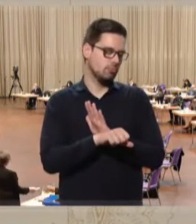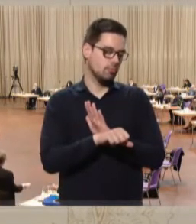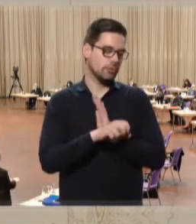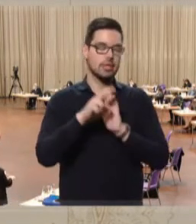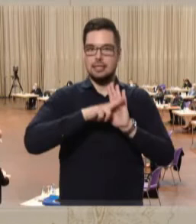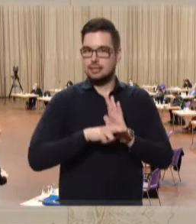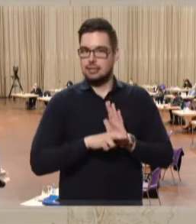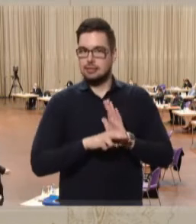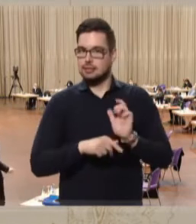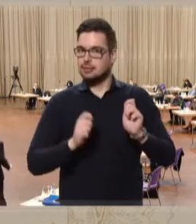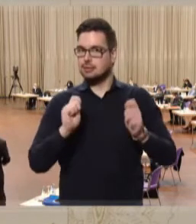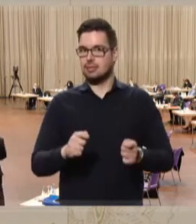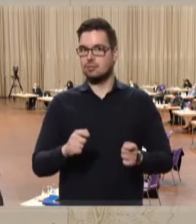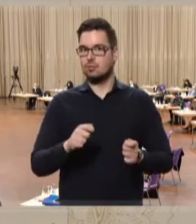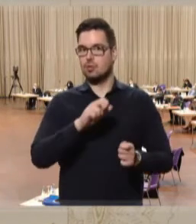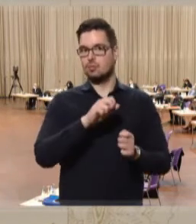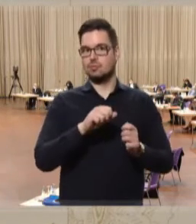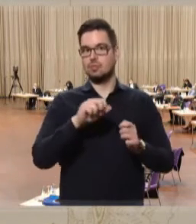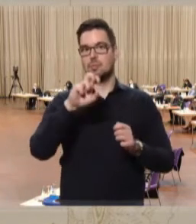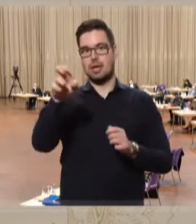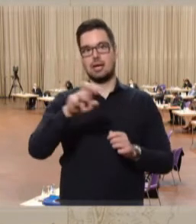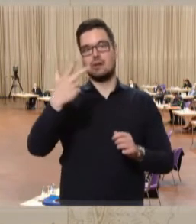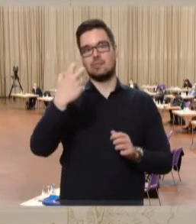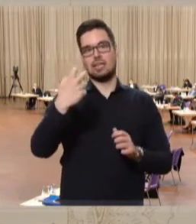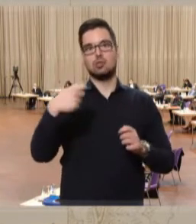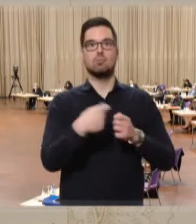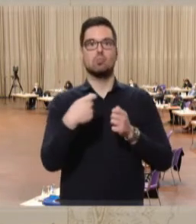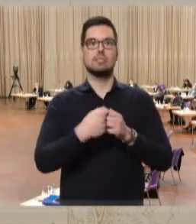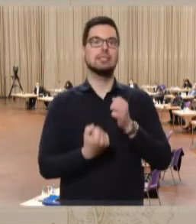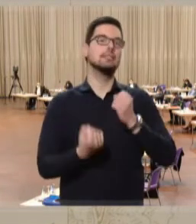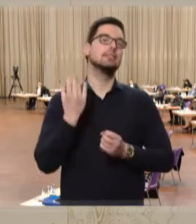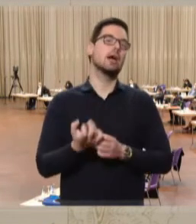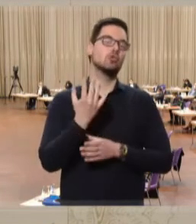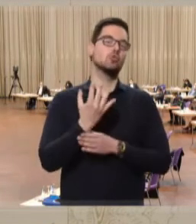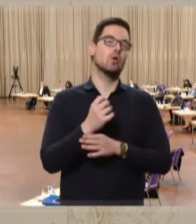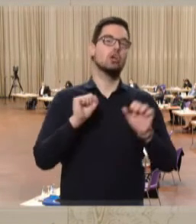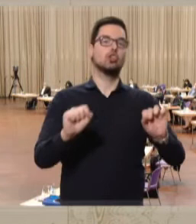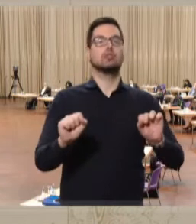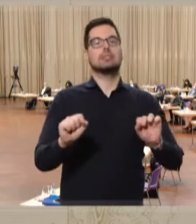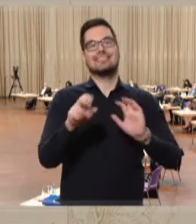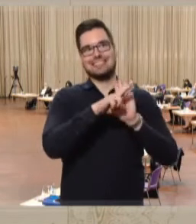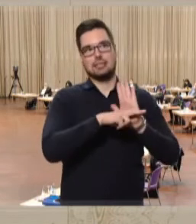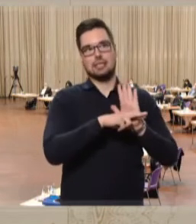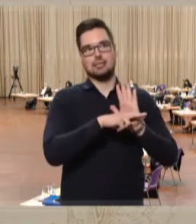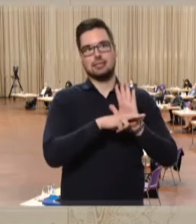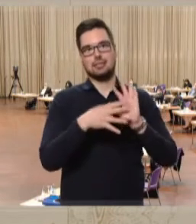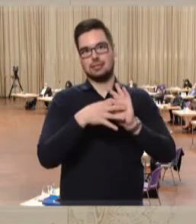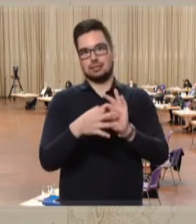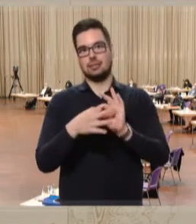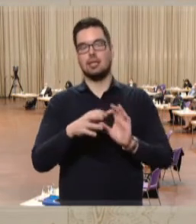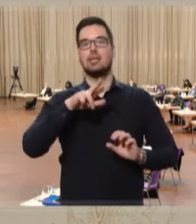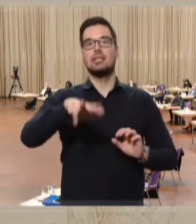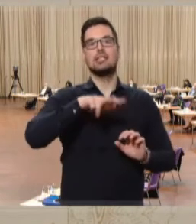des Bundes unter den Schutz des Paragraf 30 Bundesnaturschutzgesetz fallen würden, beziehen sich auf 13